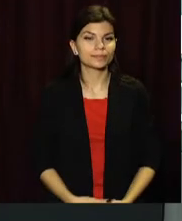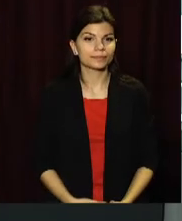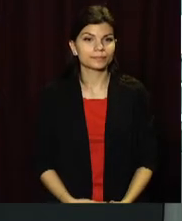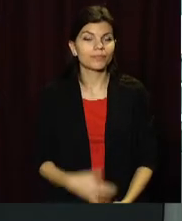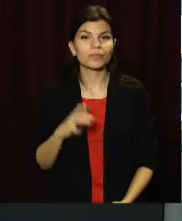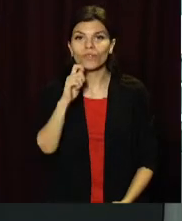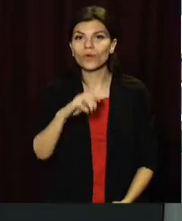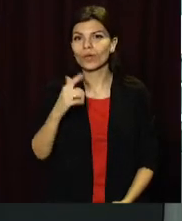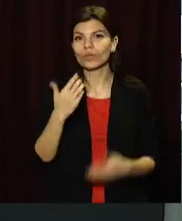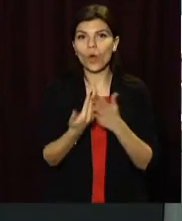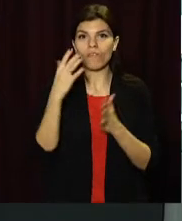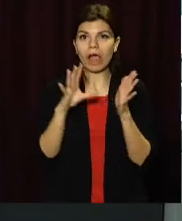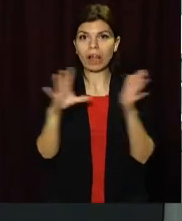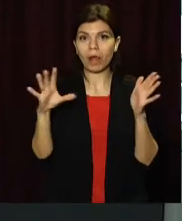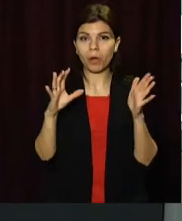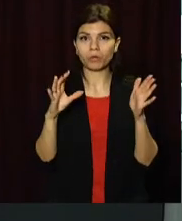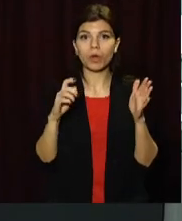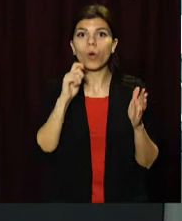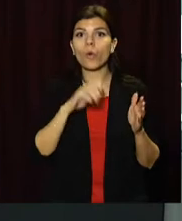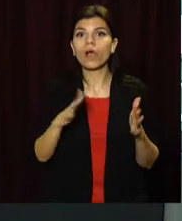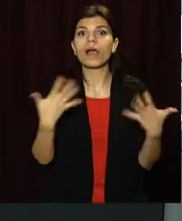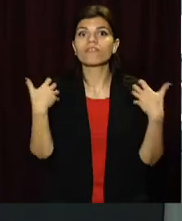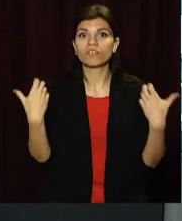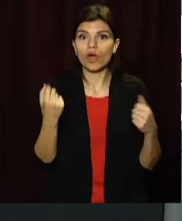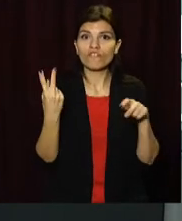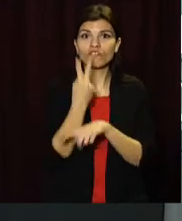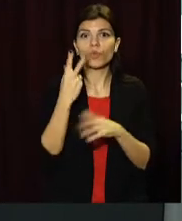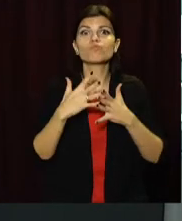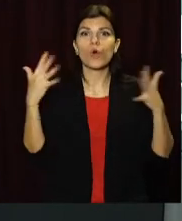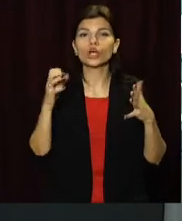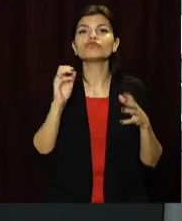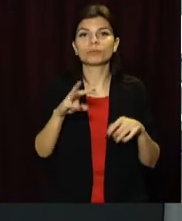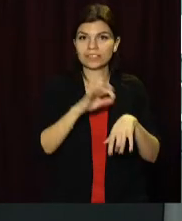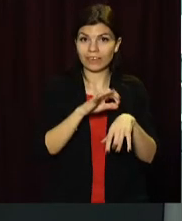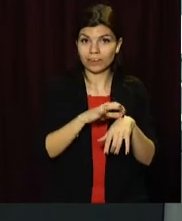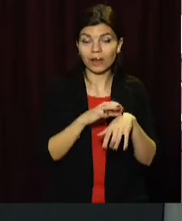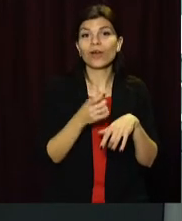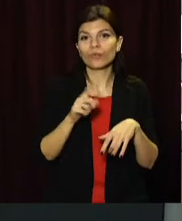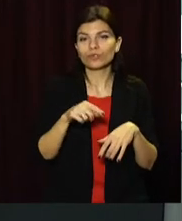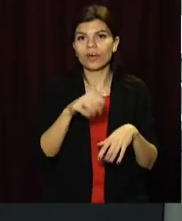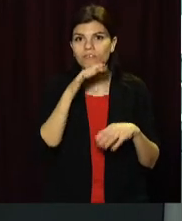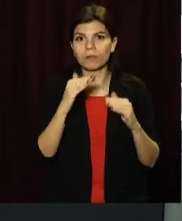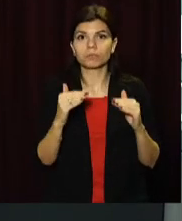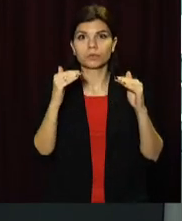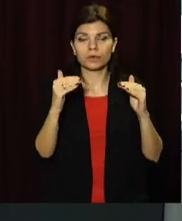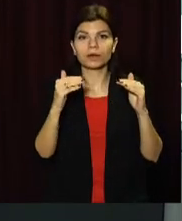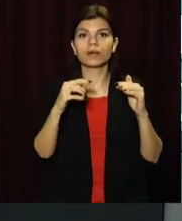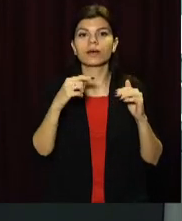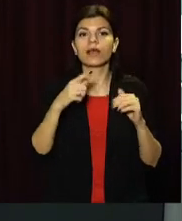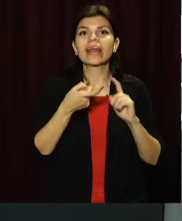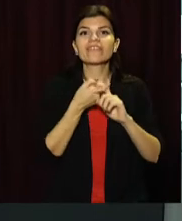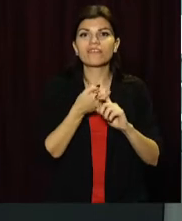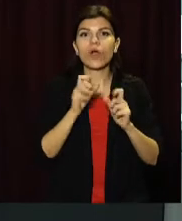В Україні новий рекорд. Українців, які одужали, удвічі більше кількості захворілих. У той же час підскочив і добовий приріст